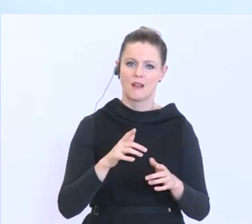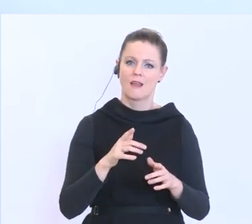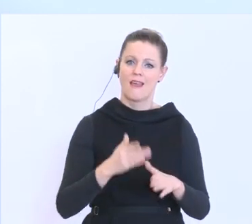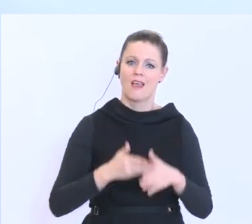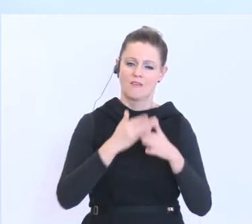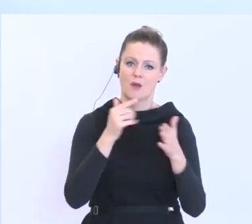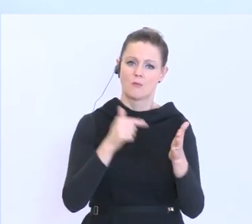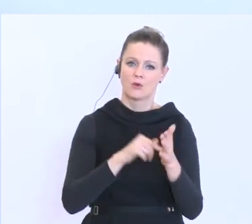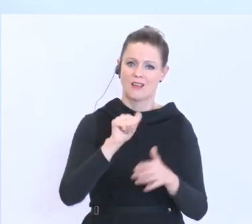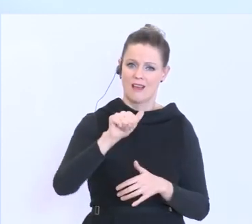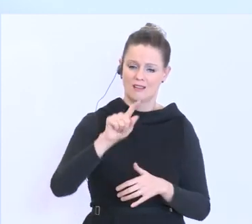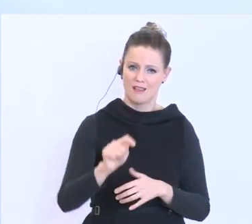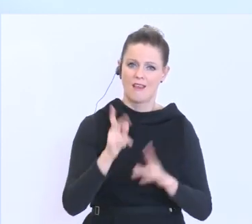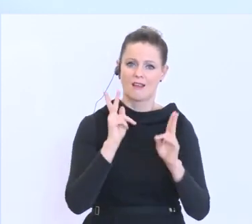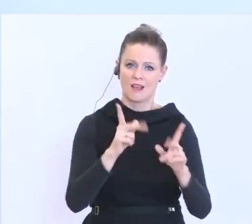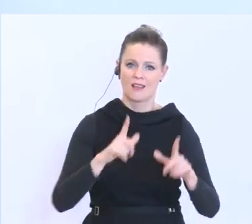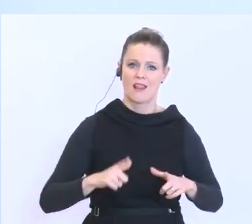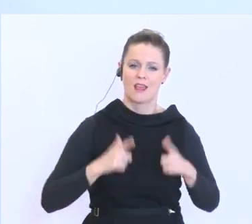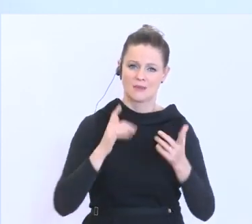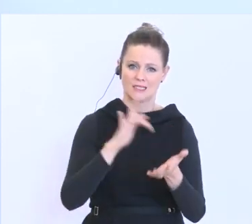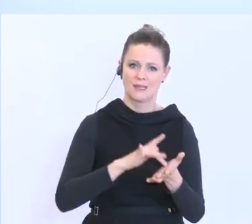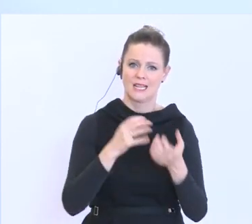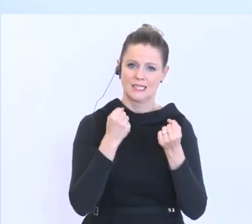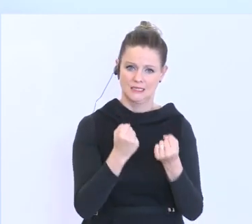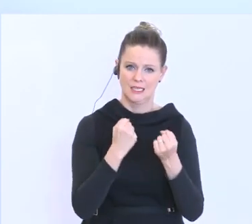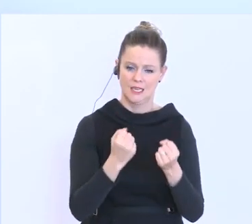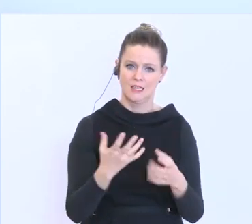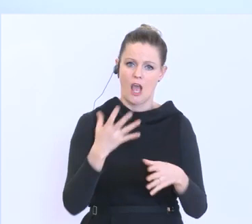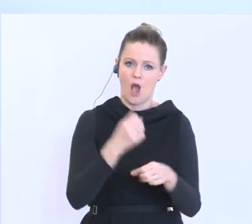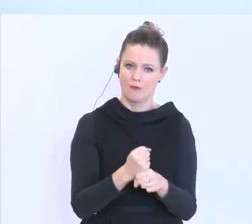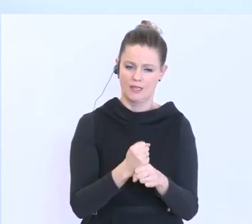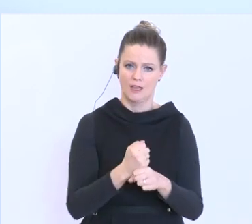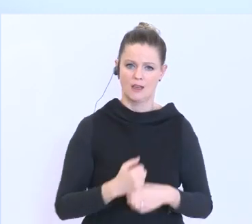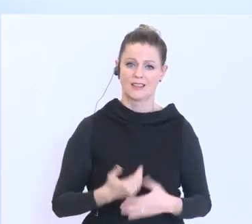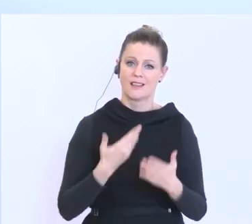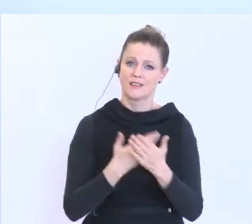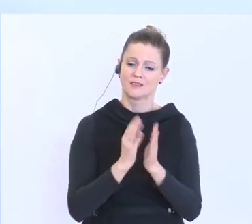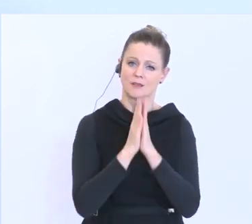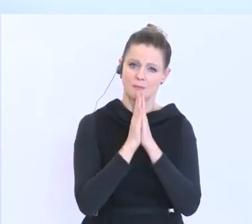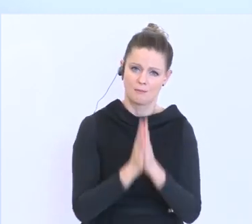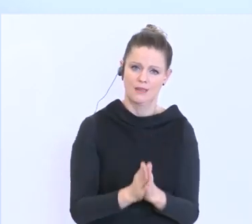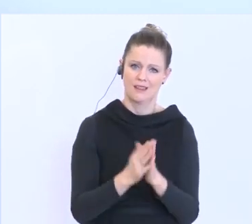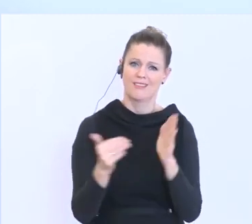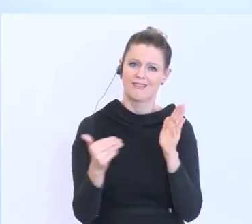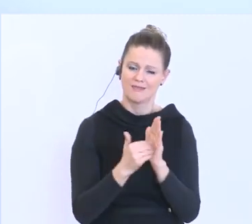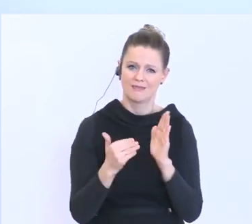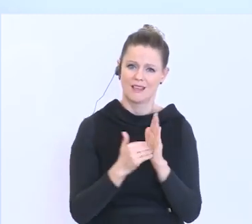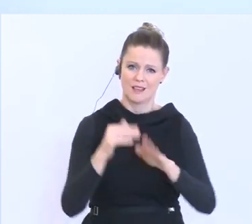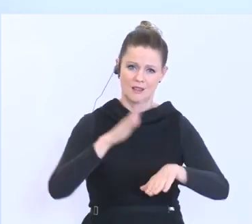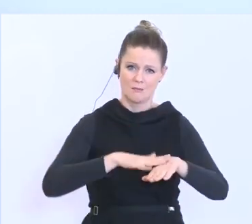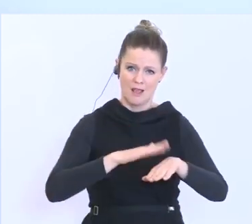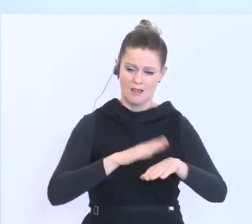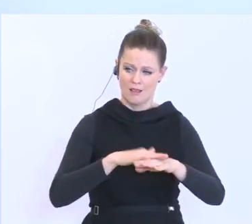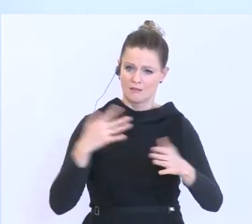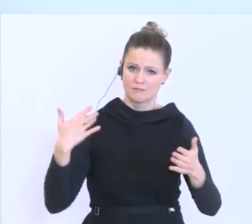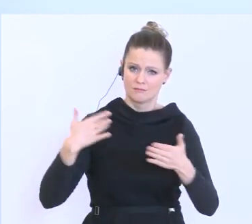um die Lebensmittelsicherheit in Österreich zu sichern. Bitte mein Appell ganz dringend, melden Sie sich, wenn Sie in den nächsten Wochen